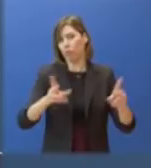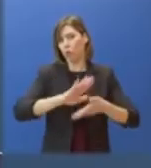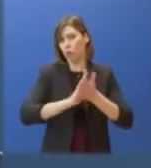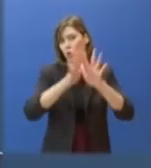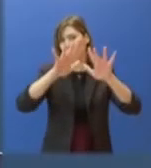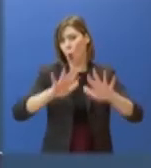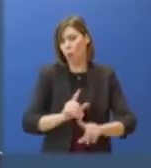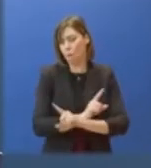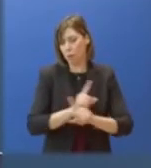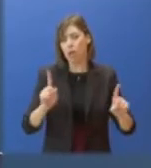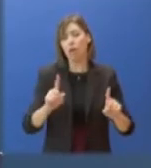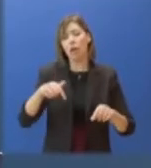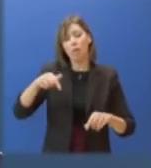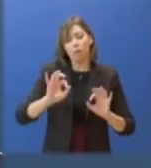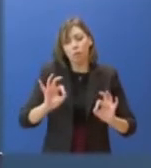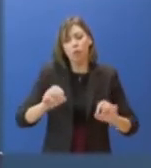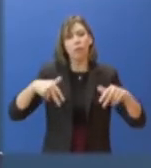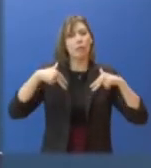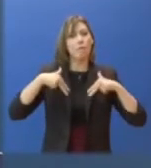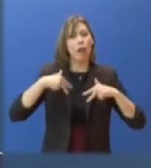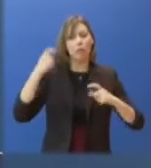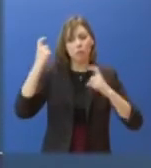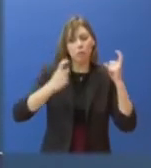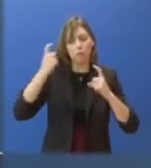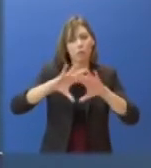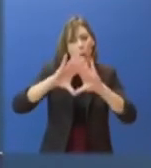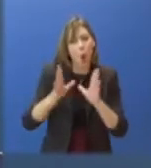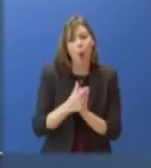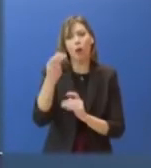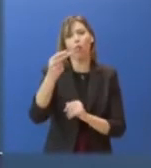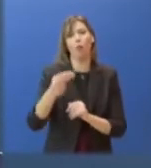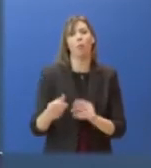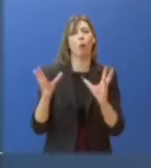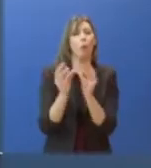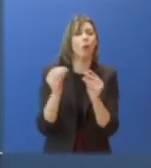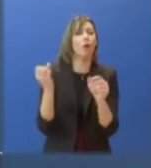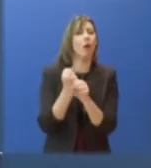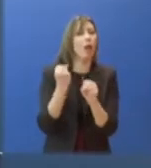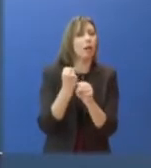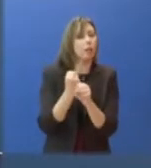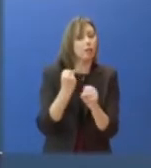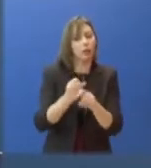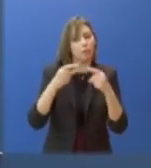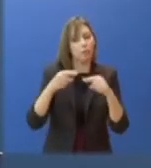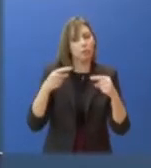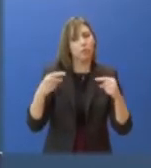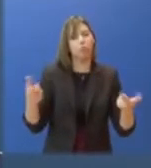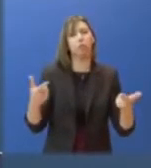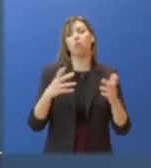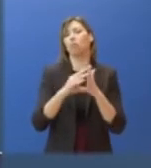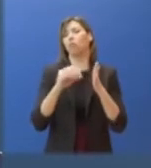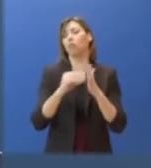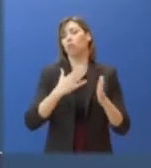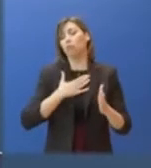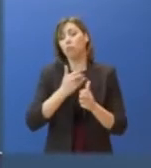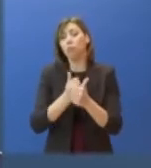λαμβάνει τις αποφάσεις ότι αφορά όλα τα μέτωπα και αυτό της εργασίας προκειμένου οι προτεραιότητες που έχουμε βάλει δηλαδή πρώτα